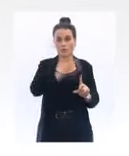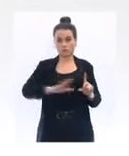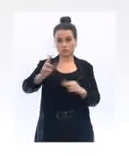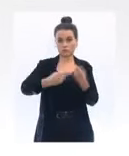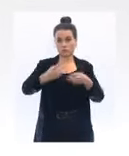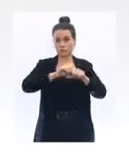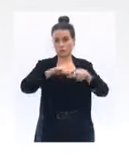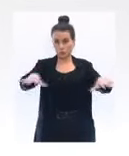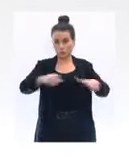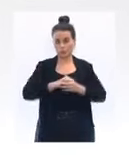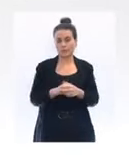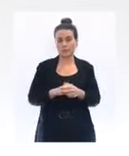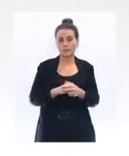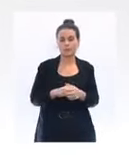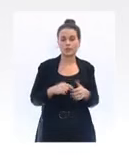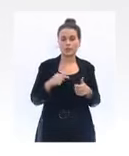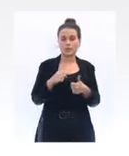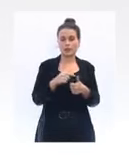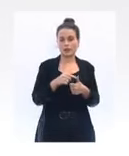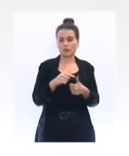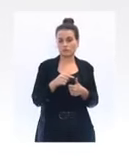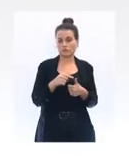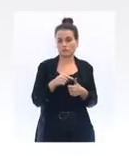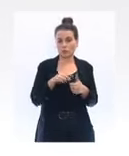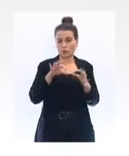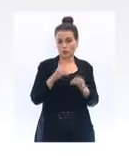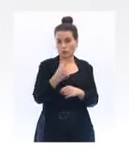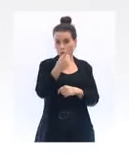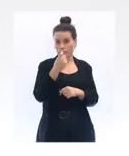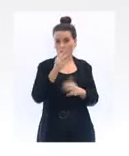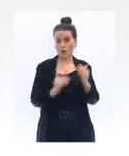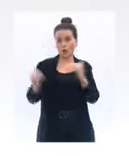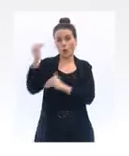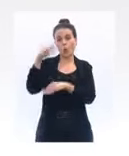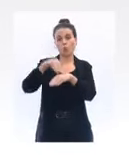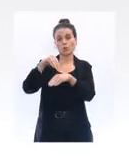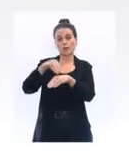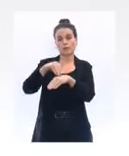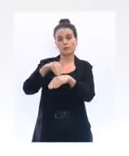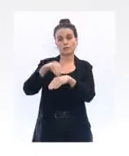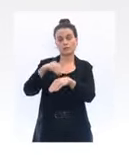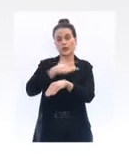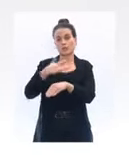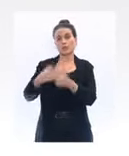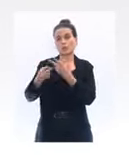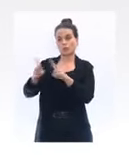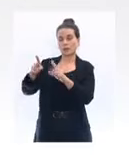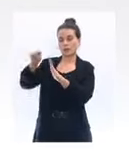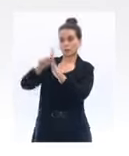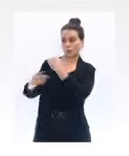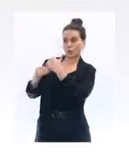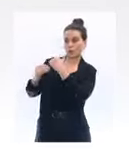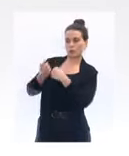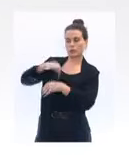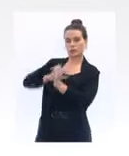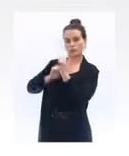sur l'ensemble du temps scolaire. Il s'appuie sur les dernières recommandations dues au Conseil à la santé publique. J'ai eu aujourd'hui même des